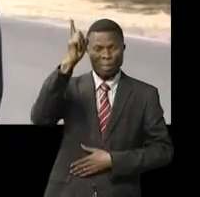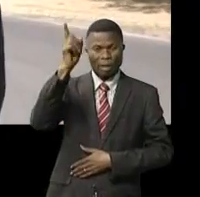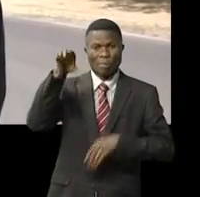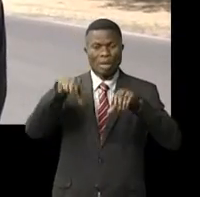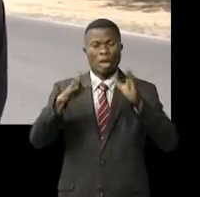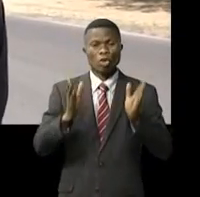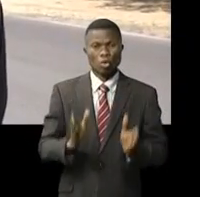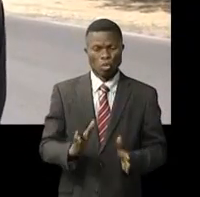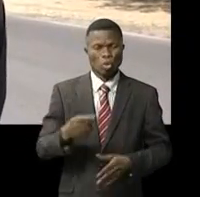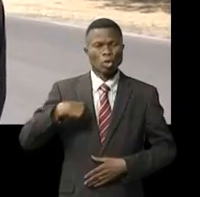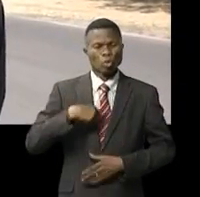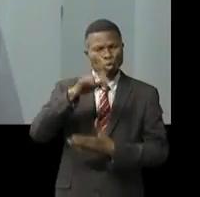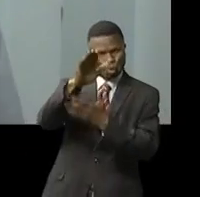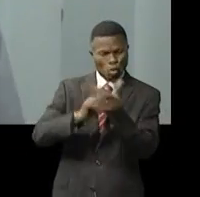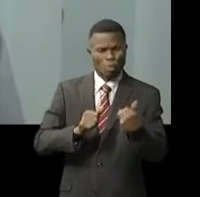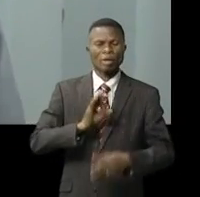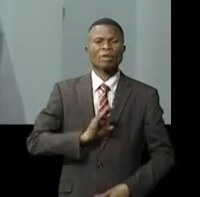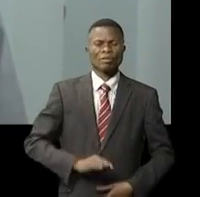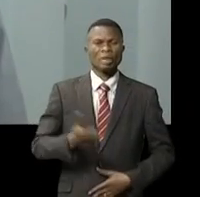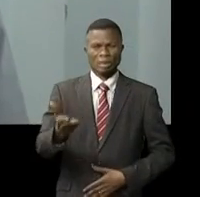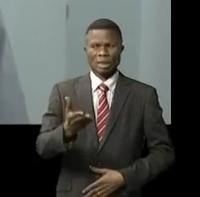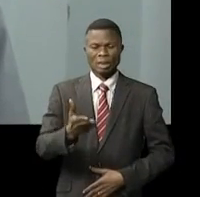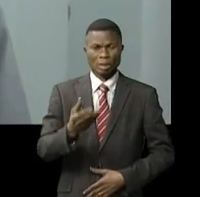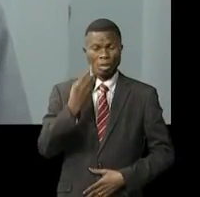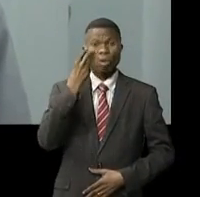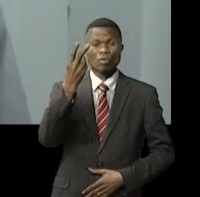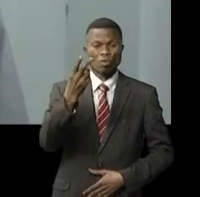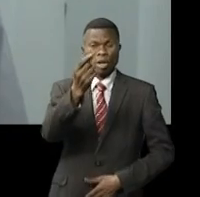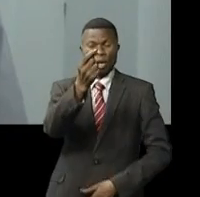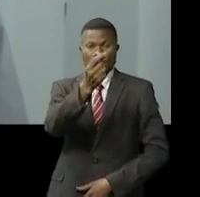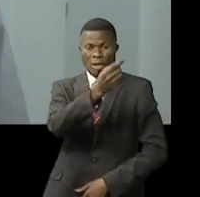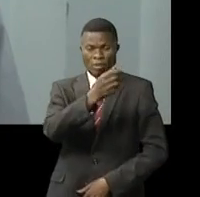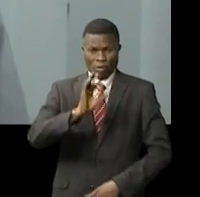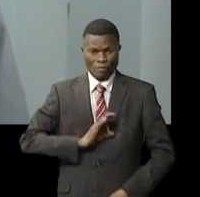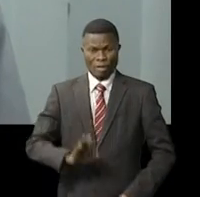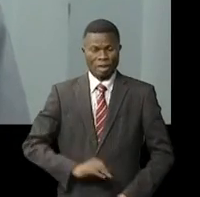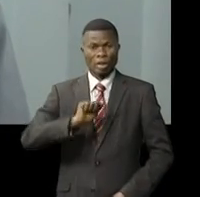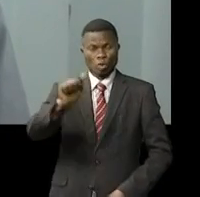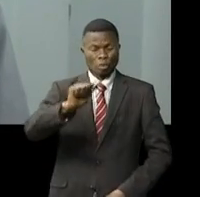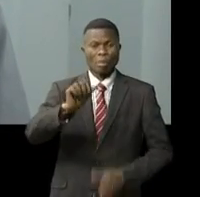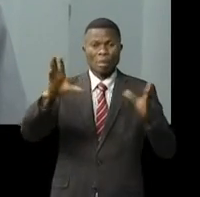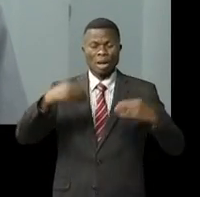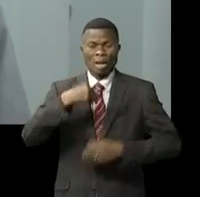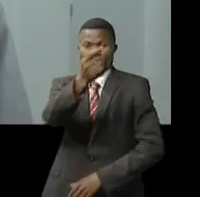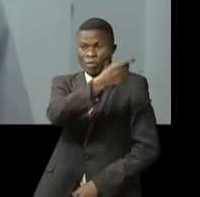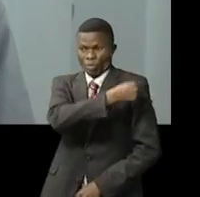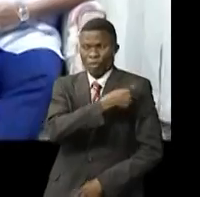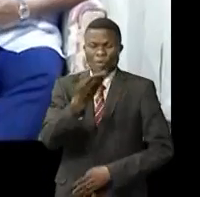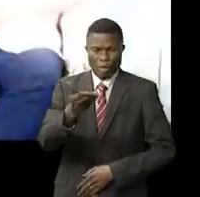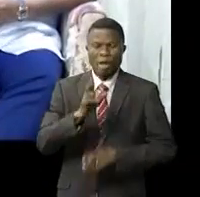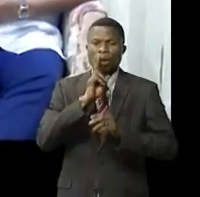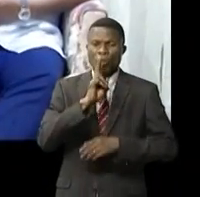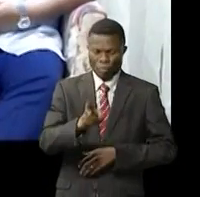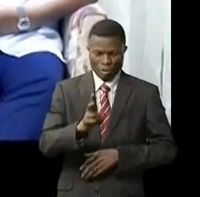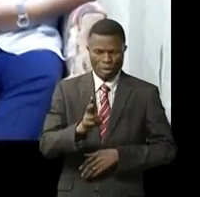aussi, nous pouvons emboîter les pas. Voir le chef de l'État lui-même prendre la vaccination, nous pensons que ça enlève